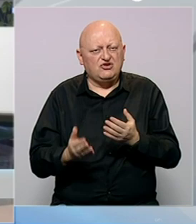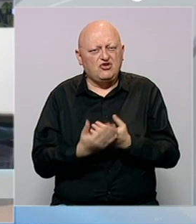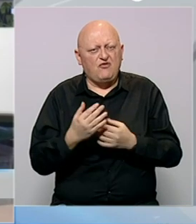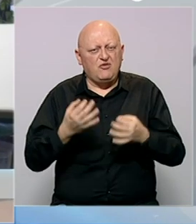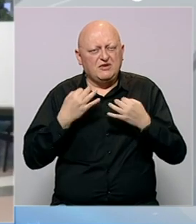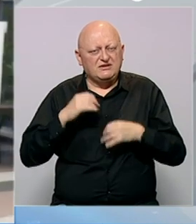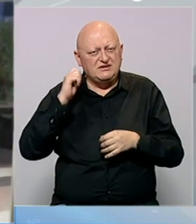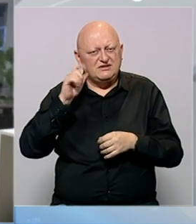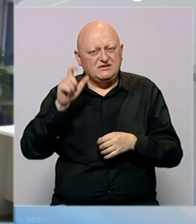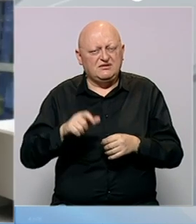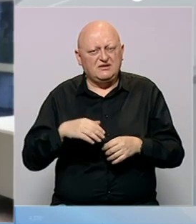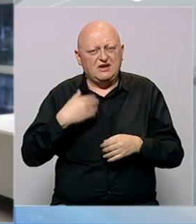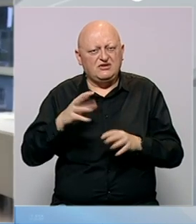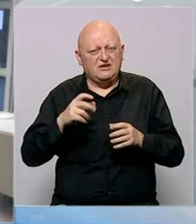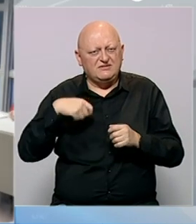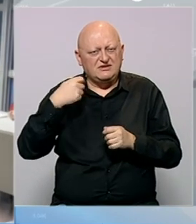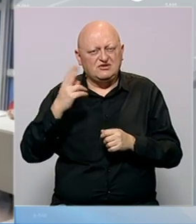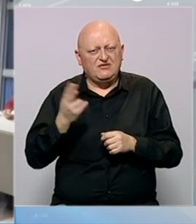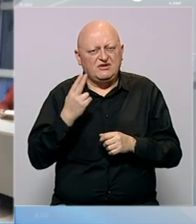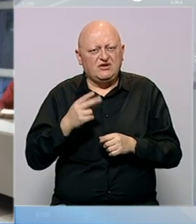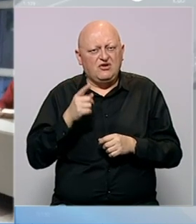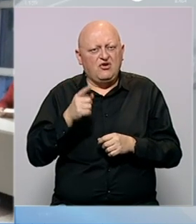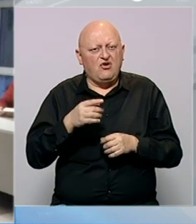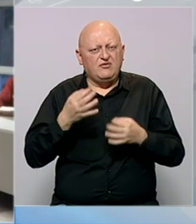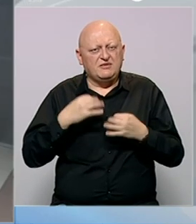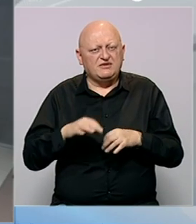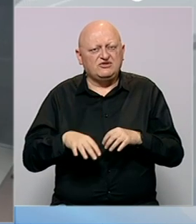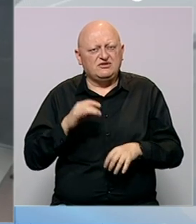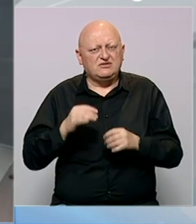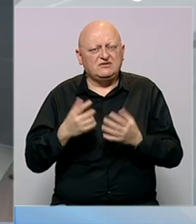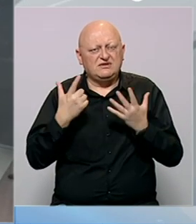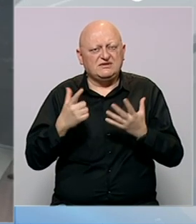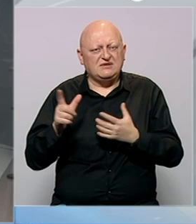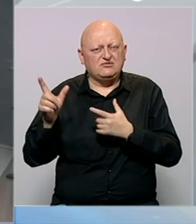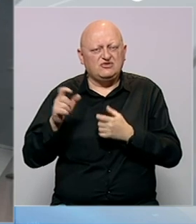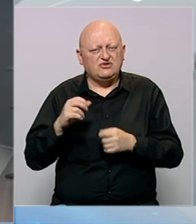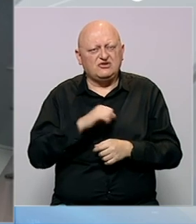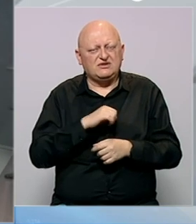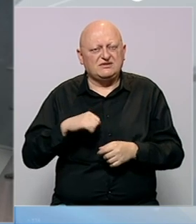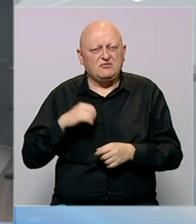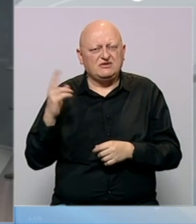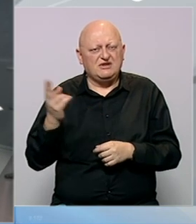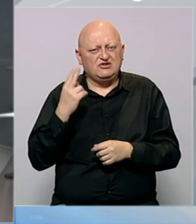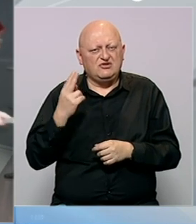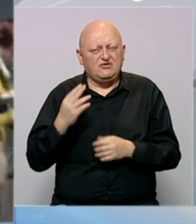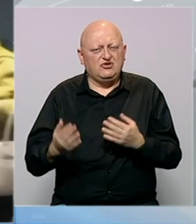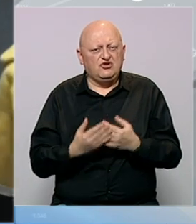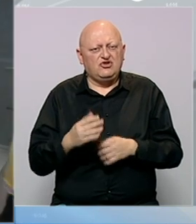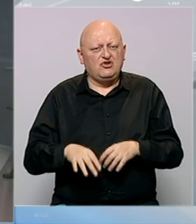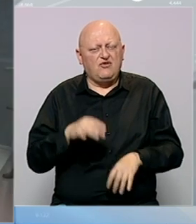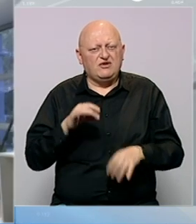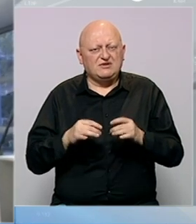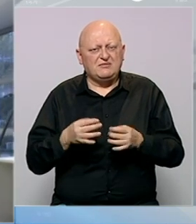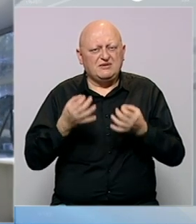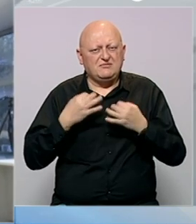je novo izabranoj predsjednici prenosi radiotelevizije Slovenije. Ovi predsjednički izbori sedmi su u historiji samostalne Slovenije.